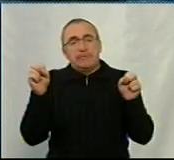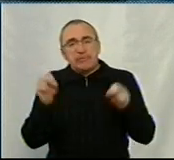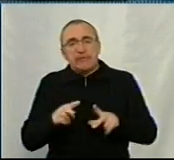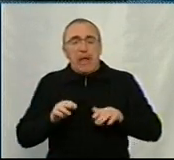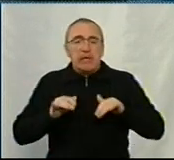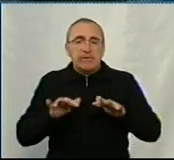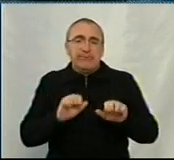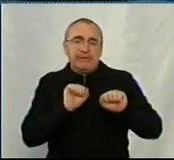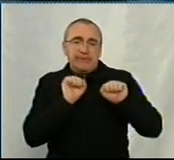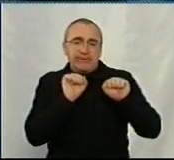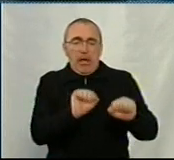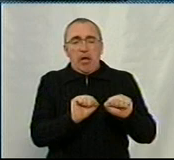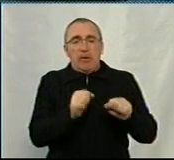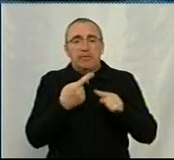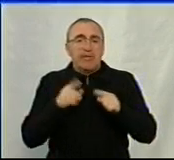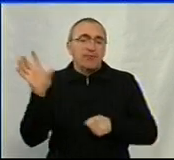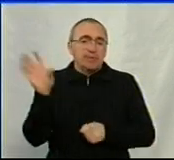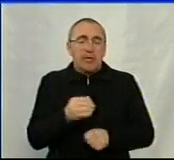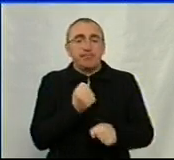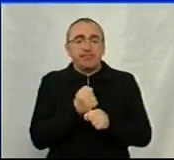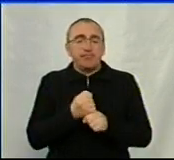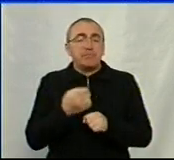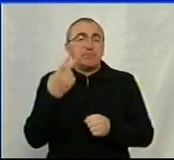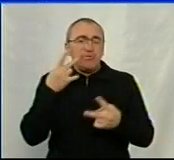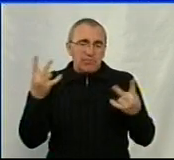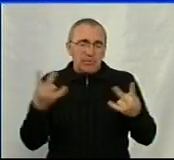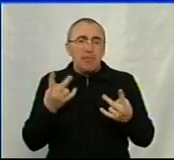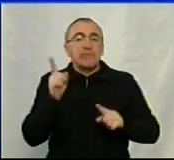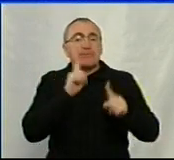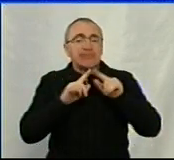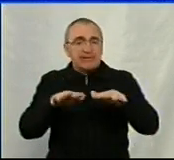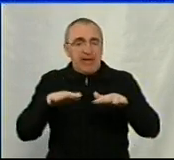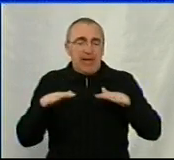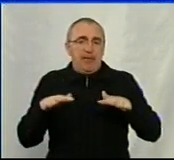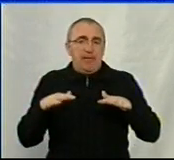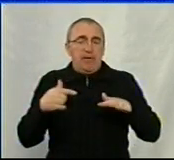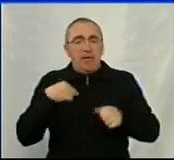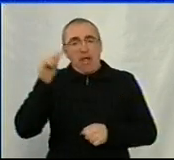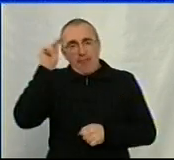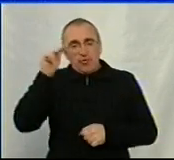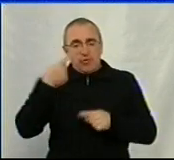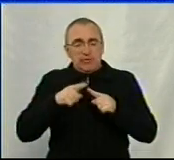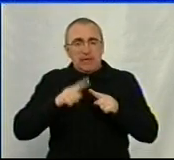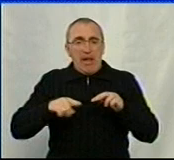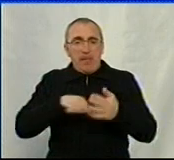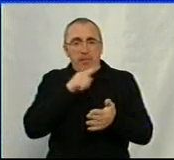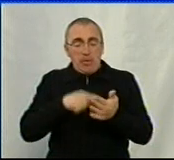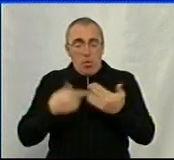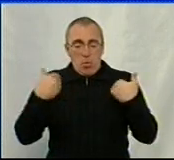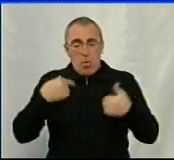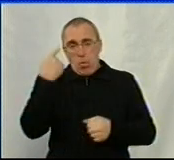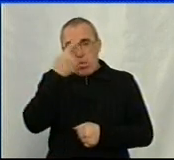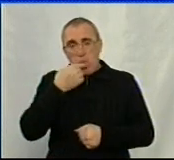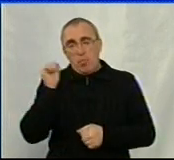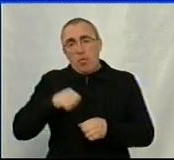заходи захисту. Щоб це все зробити, звичайно, потрібна сесія. Я вивчав це питання особисто. Ми можемо